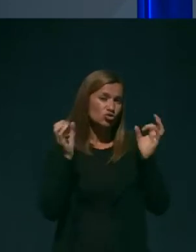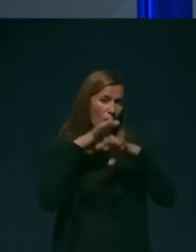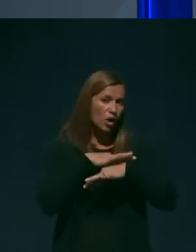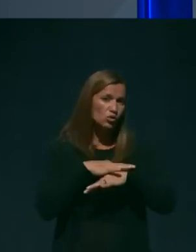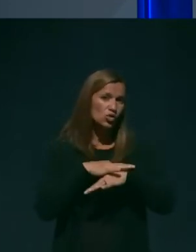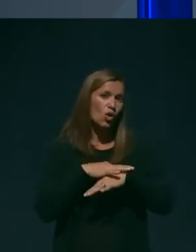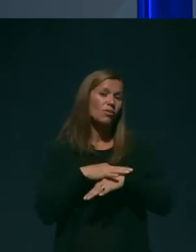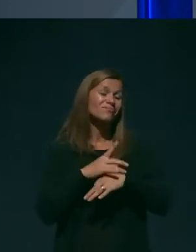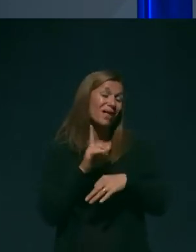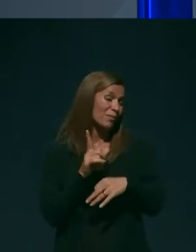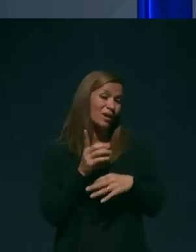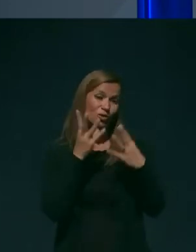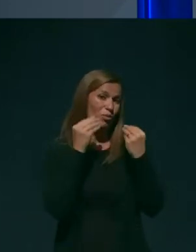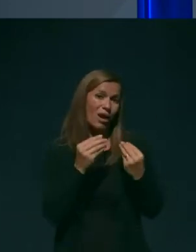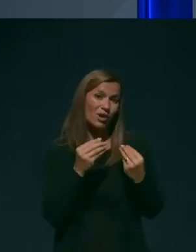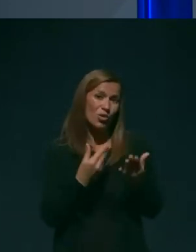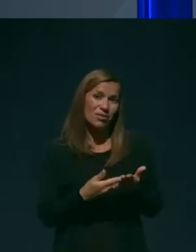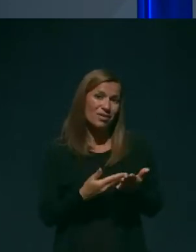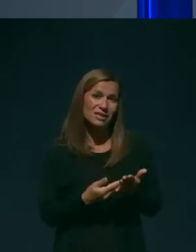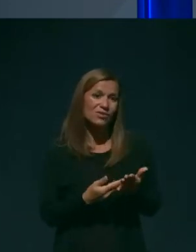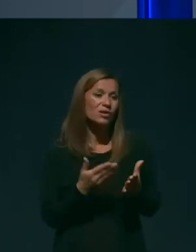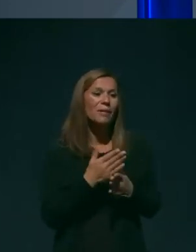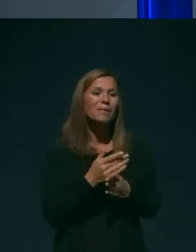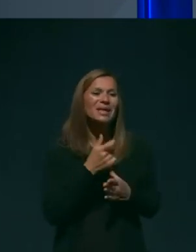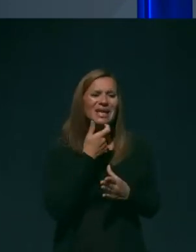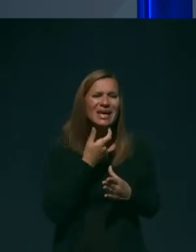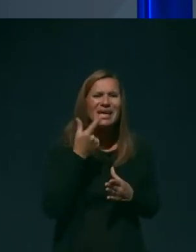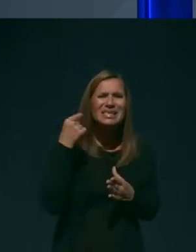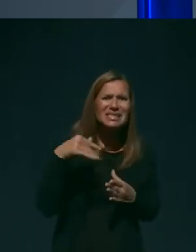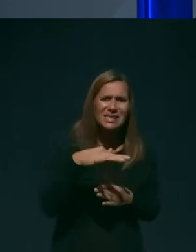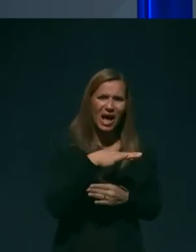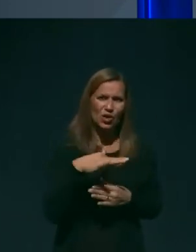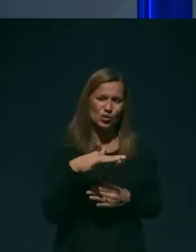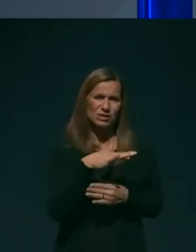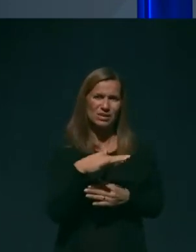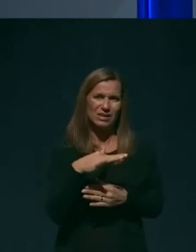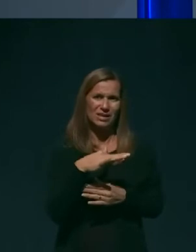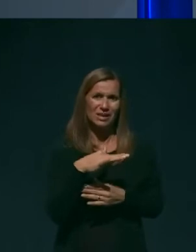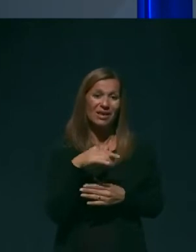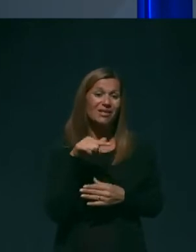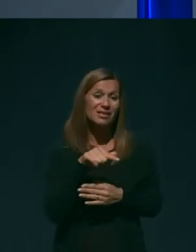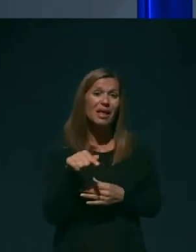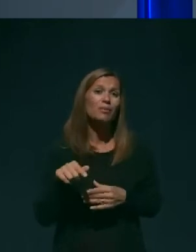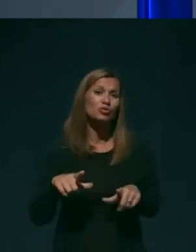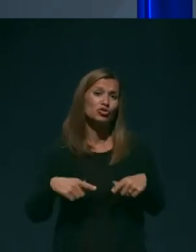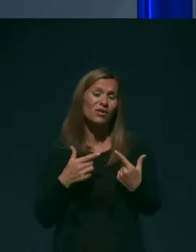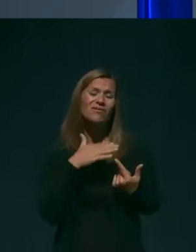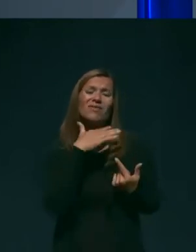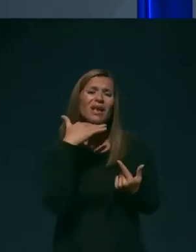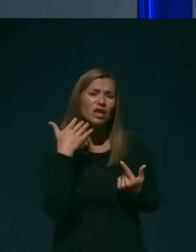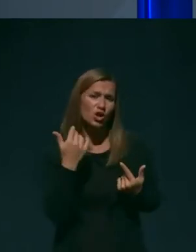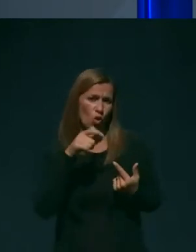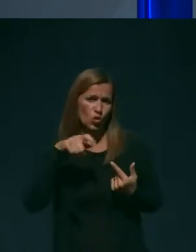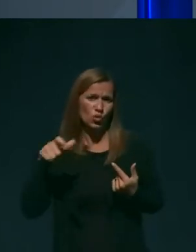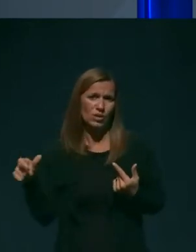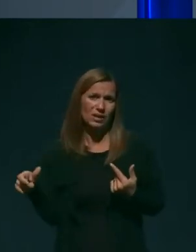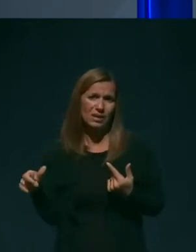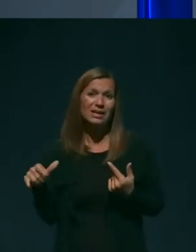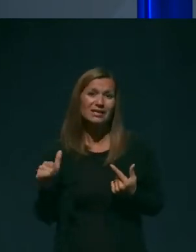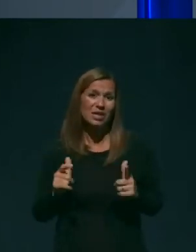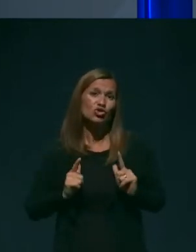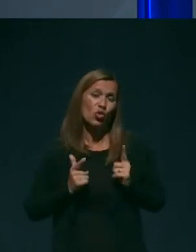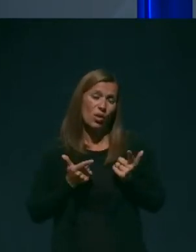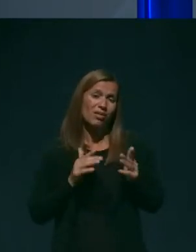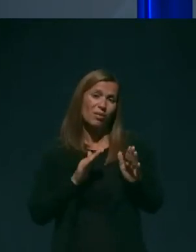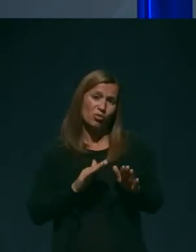med starostniki, zlasti, med oskrbovanci naših domov za starostnike, živi veliko ljudi, ki se jim življenje počasi